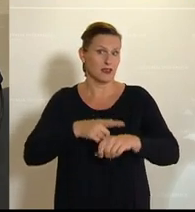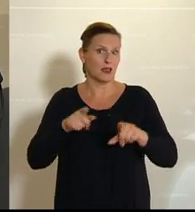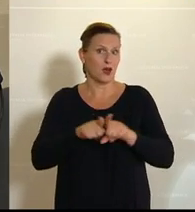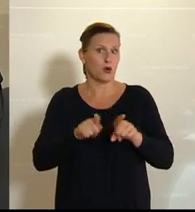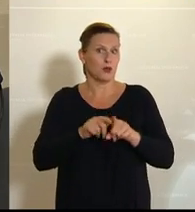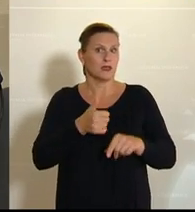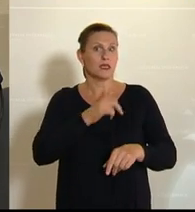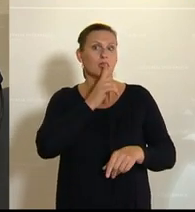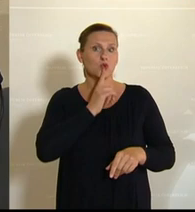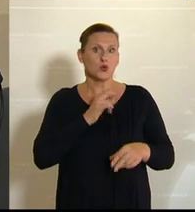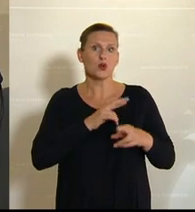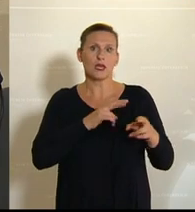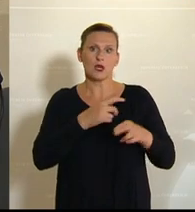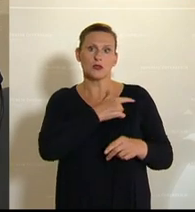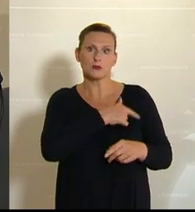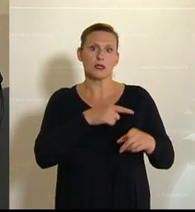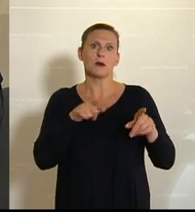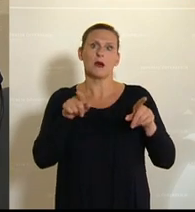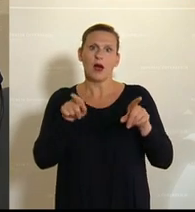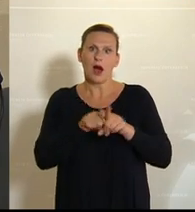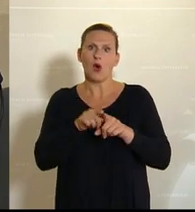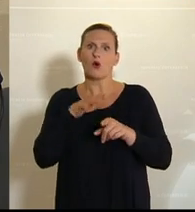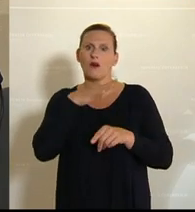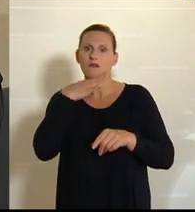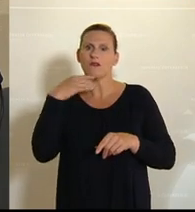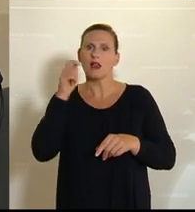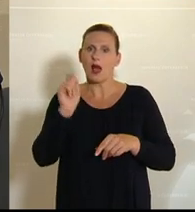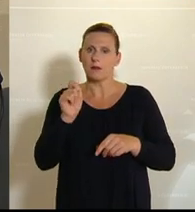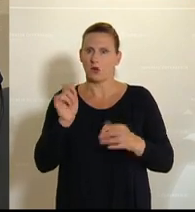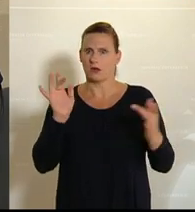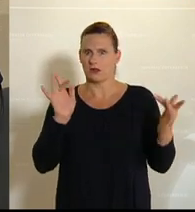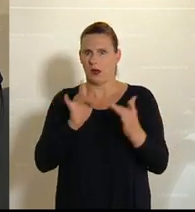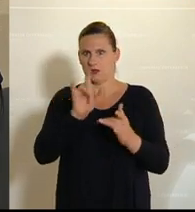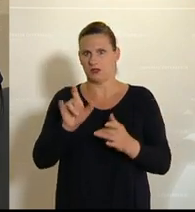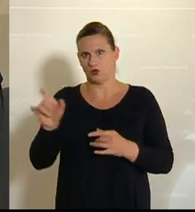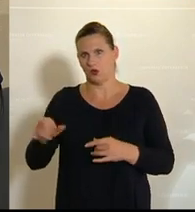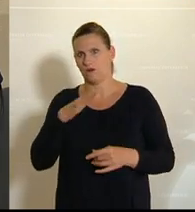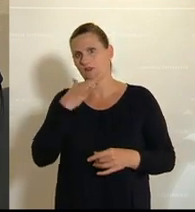den Abgeordneten der Regierungsfraktionen, aber auch bei vielen Abgeordneten der Opposition. Vielen Dank.